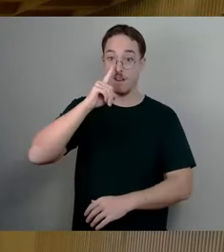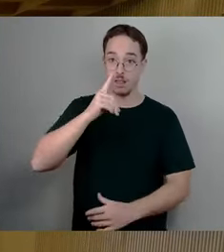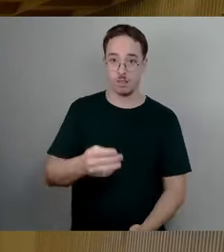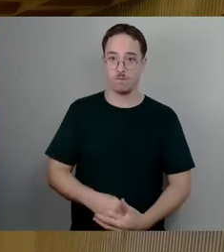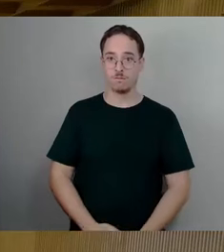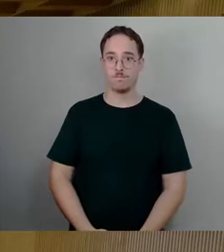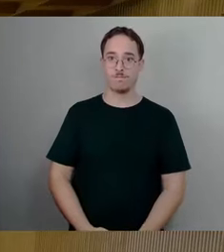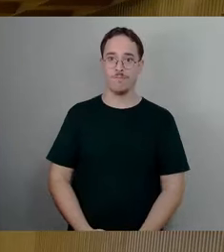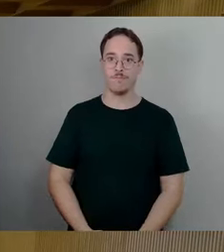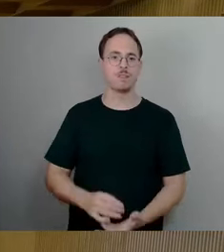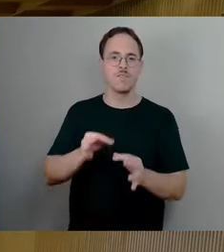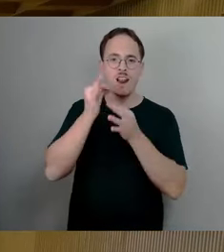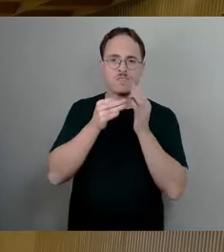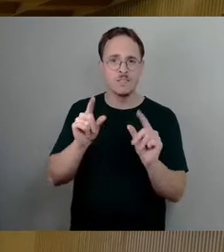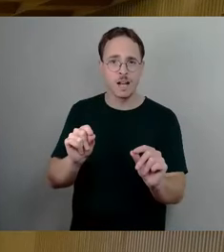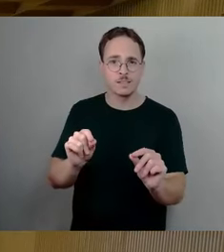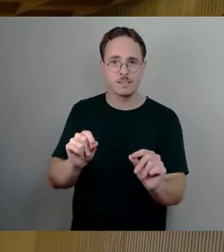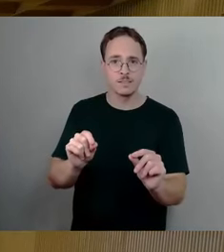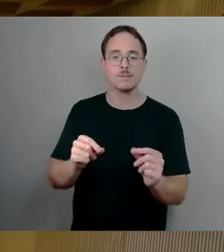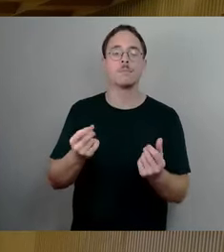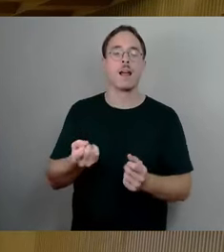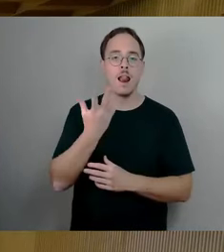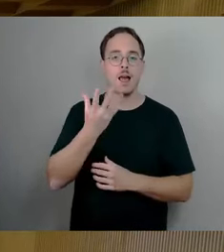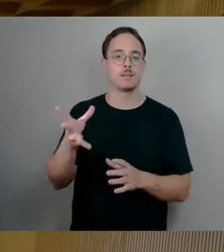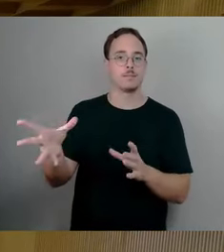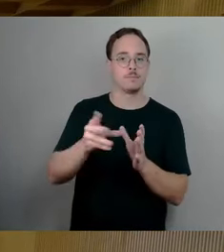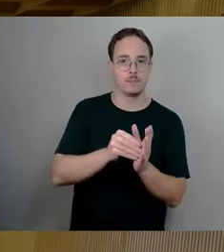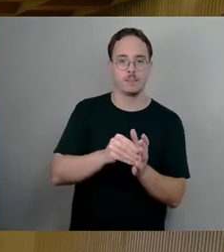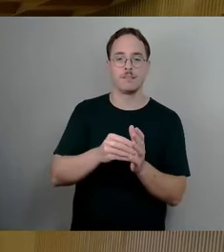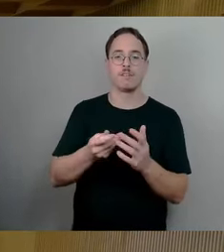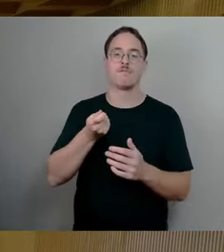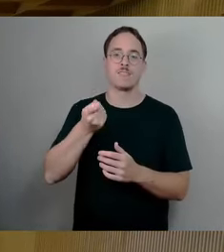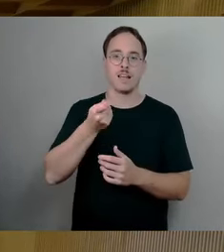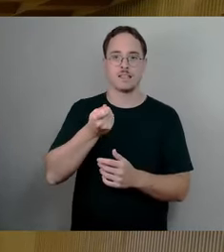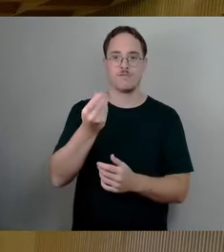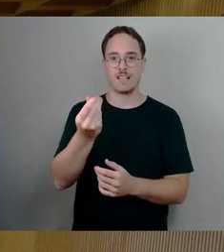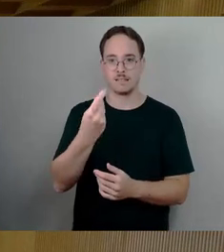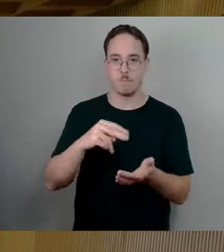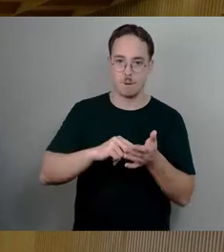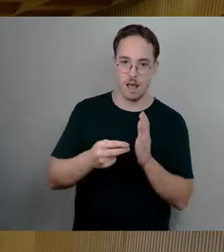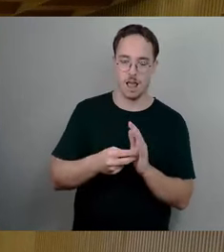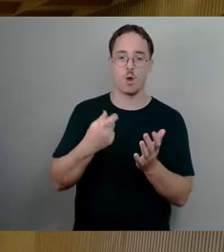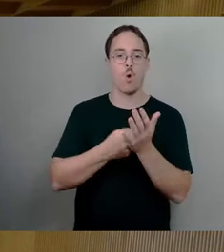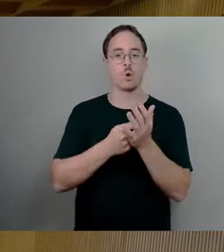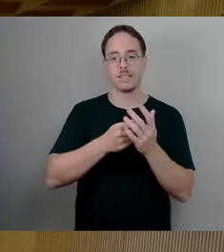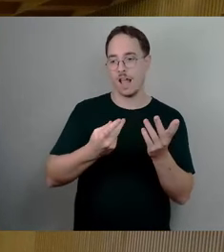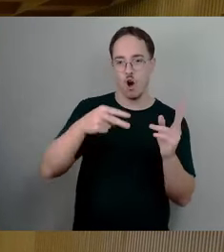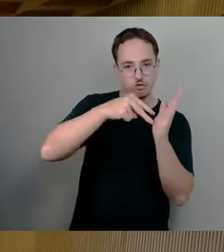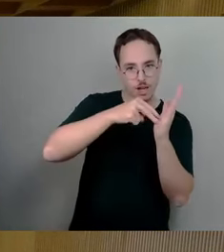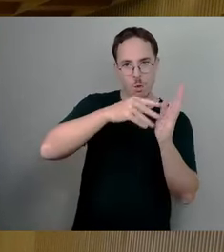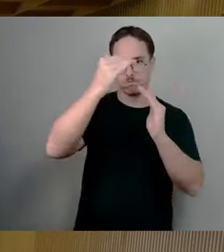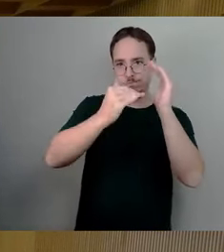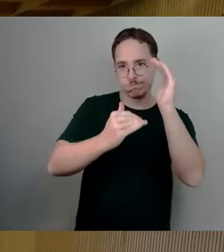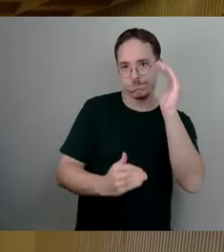dann natürlich mit Finanzplan, mit einer Kostenaufstellung, mit Konzeption inhaltlicher Art und natürlich mit